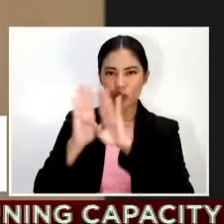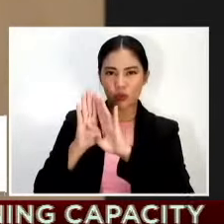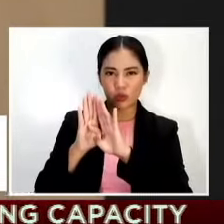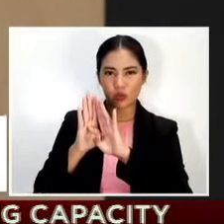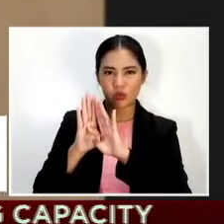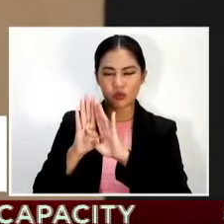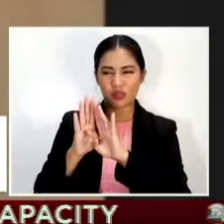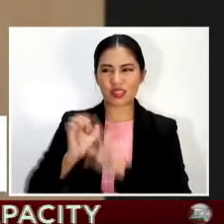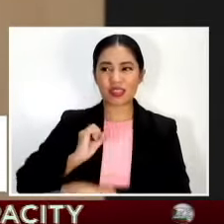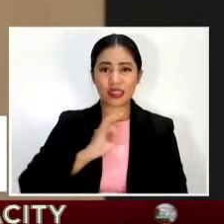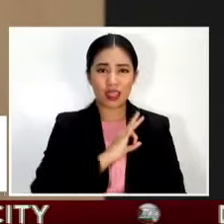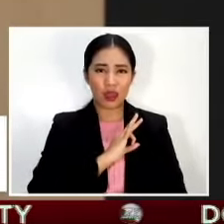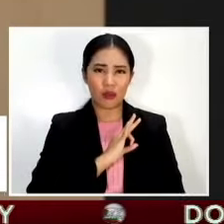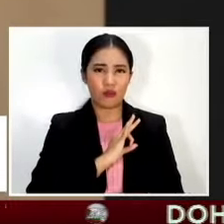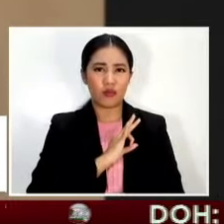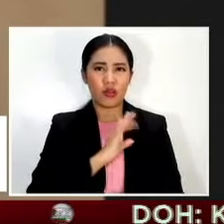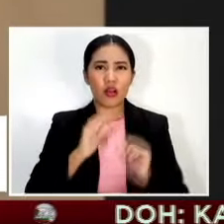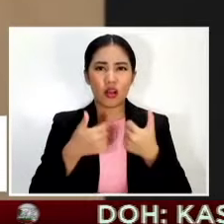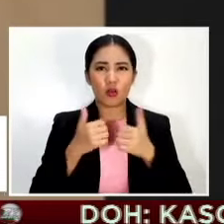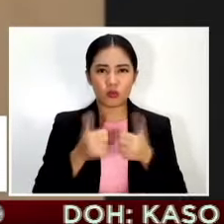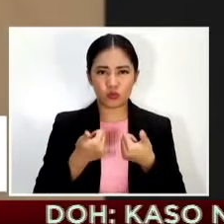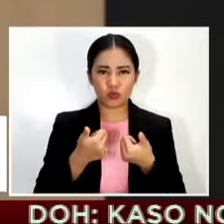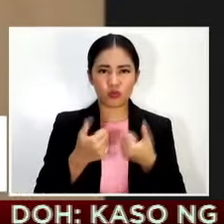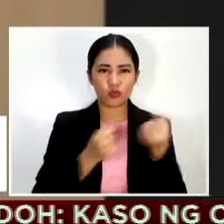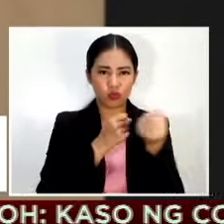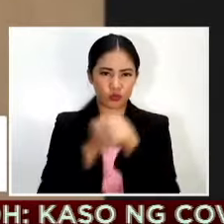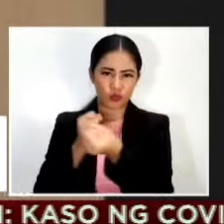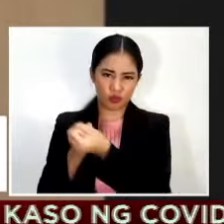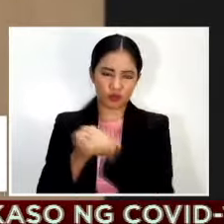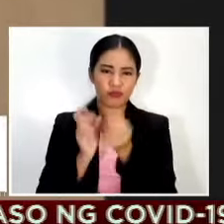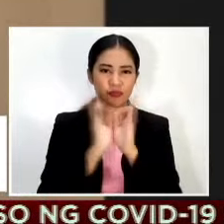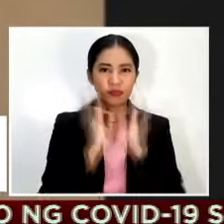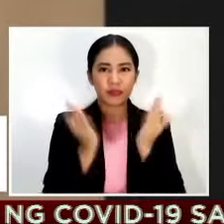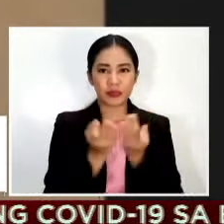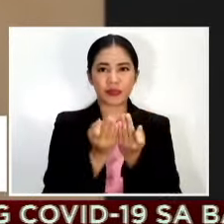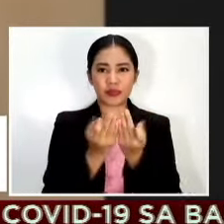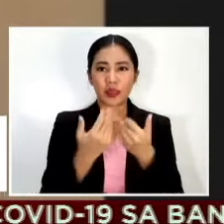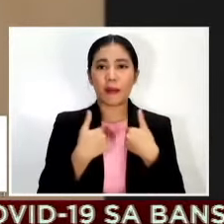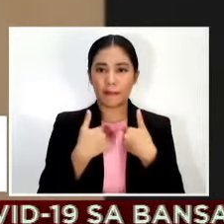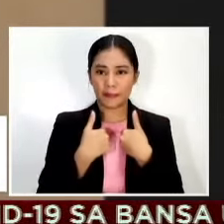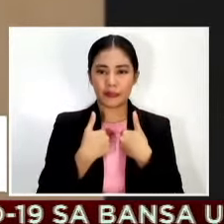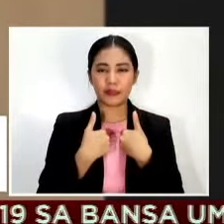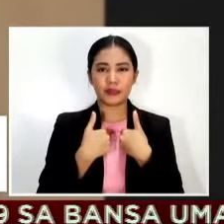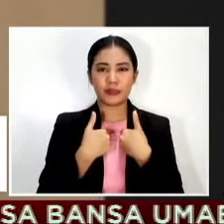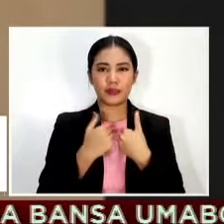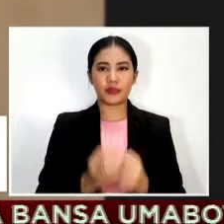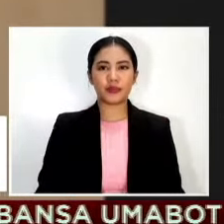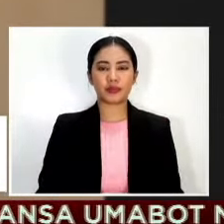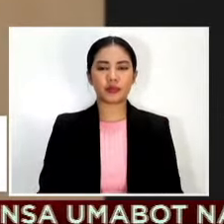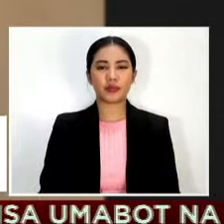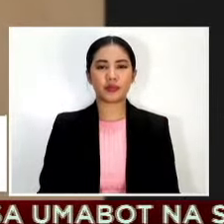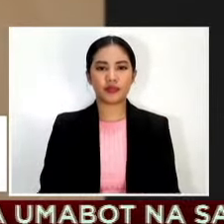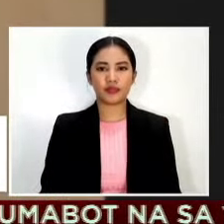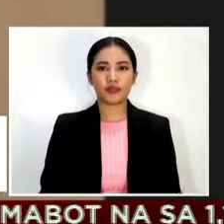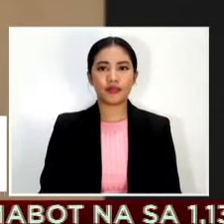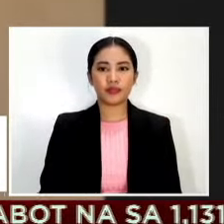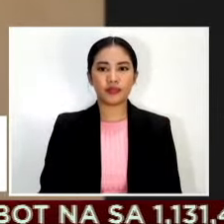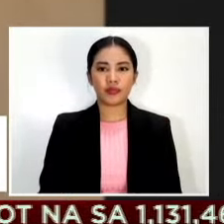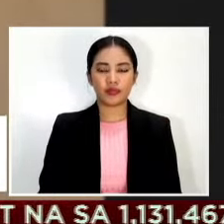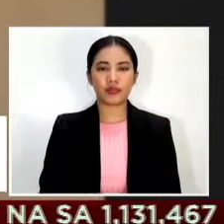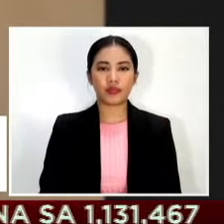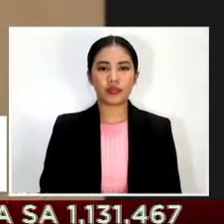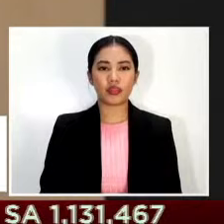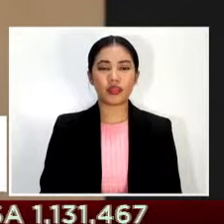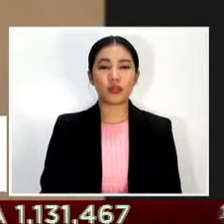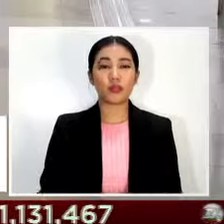kasi may mga pamilya rin silang dapat pakainin diba eh 2 months